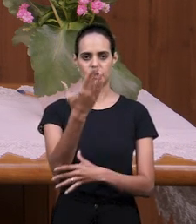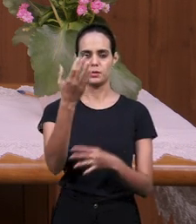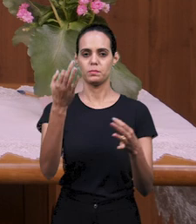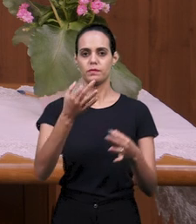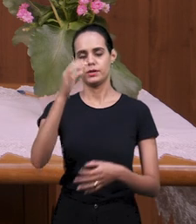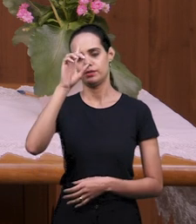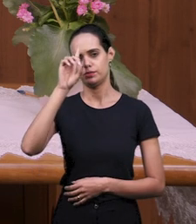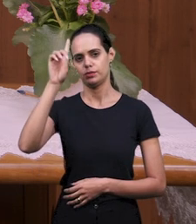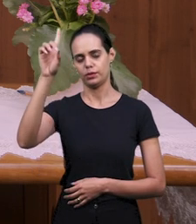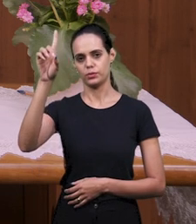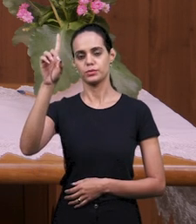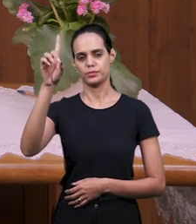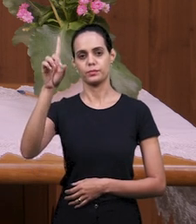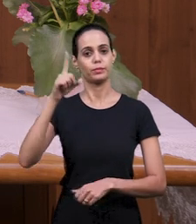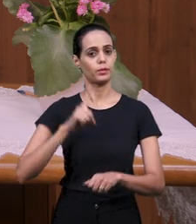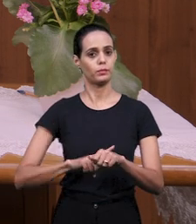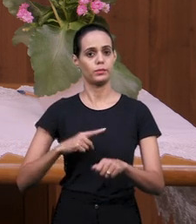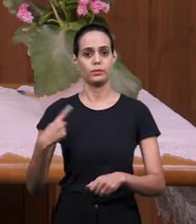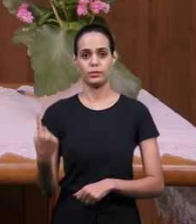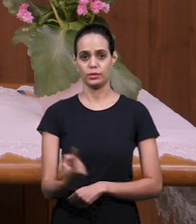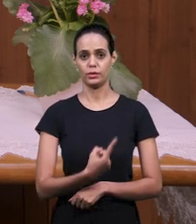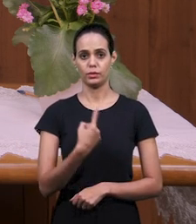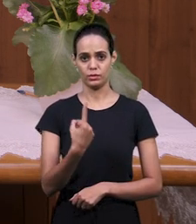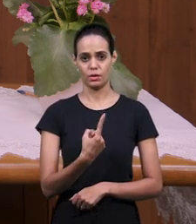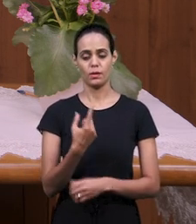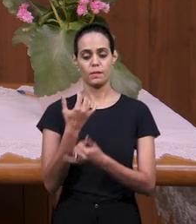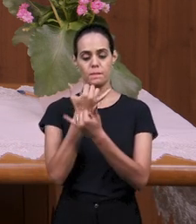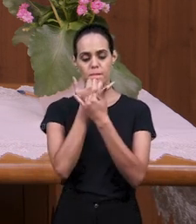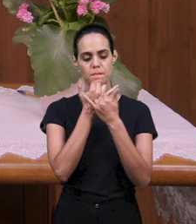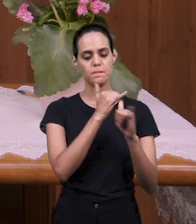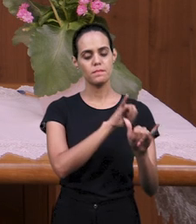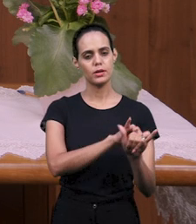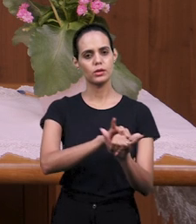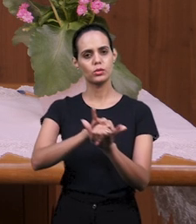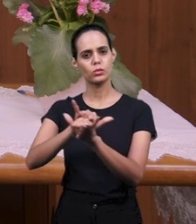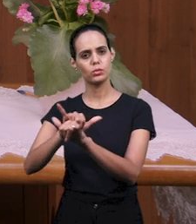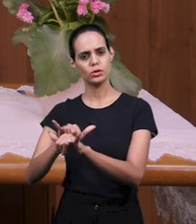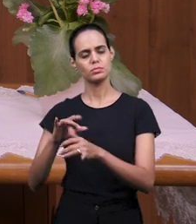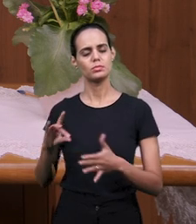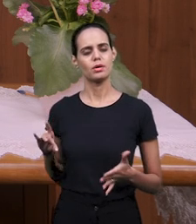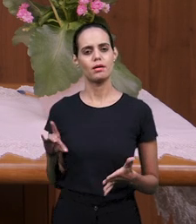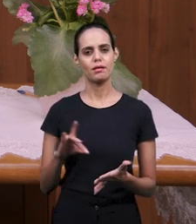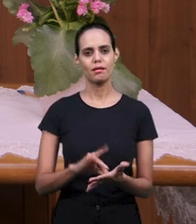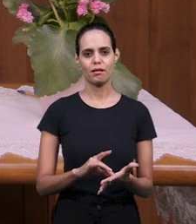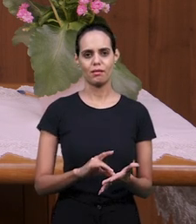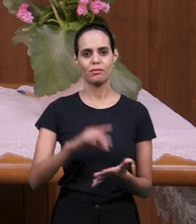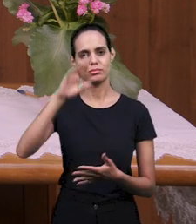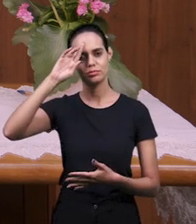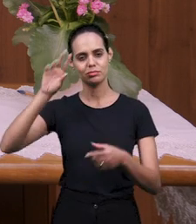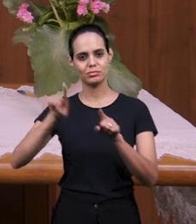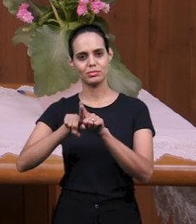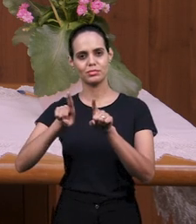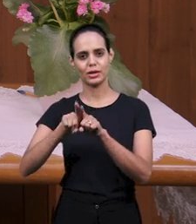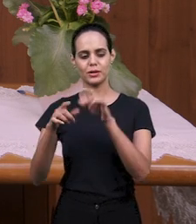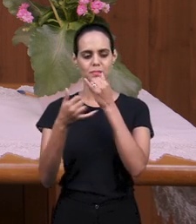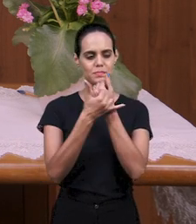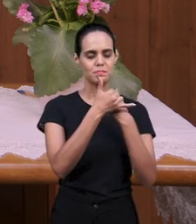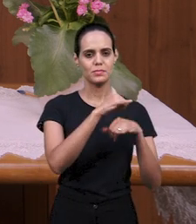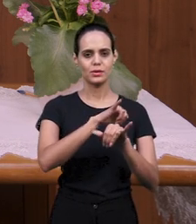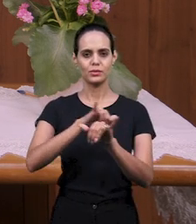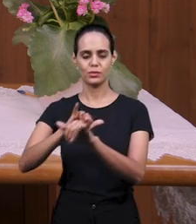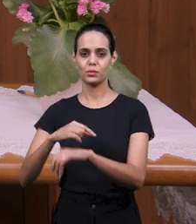И когда мы имеем долготерпение каждое мгновение в присутствии